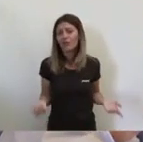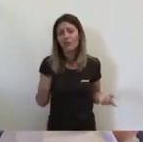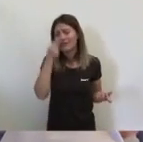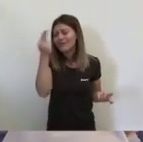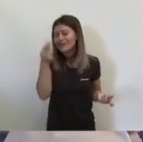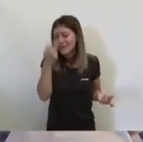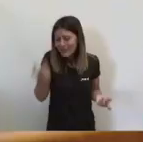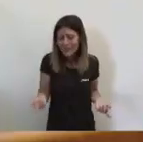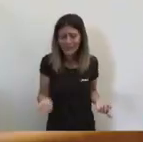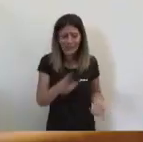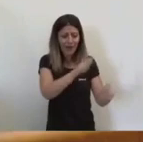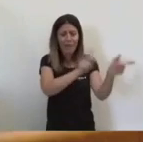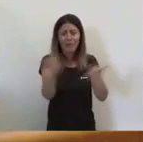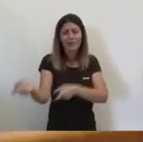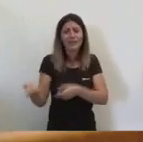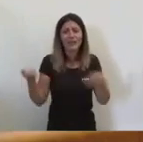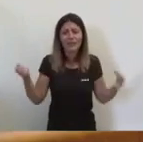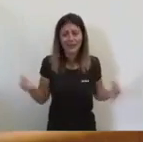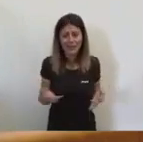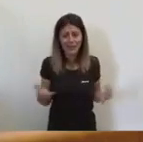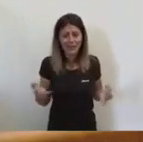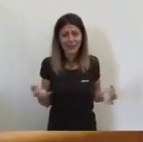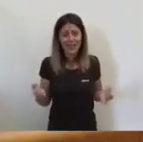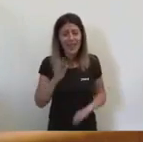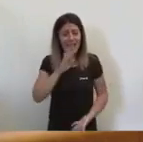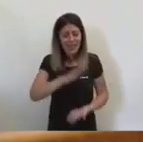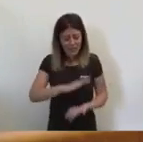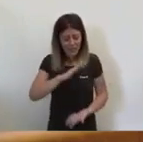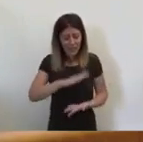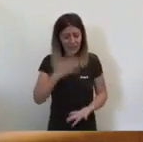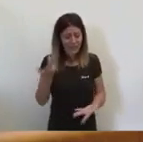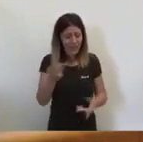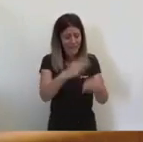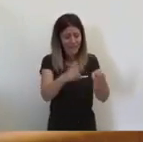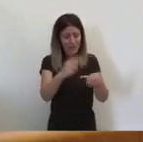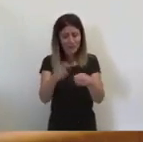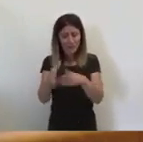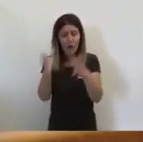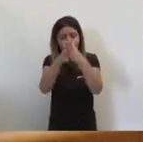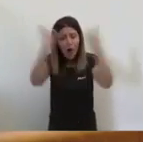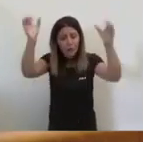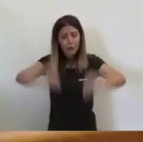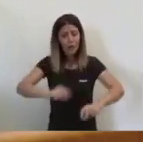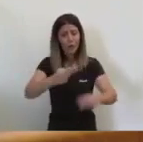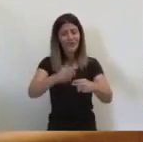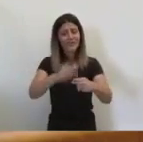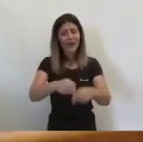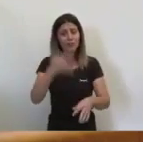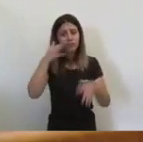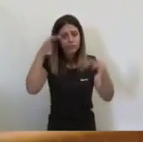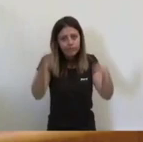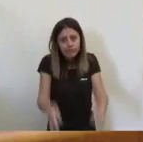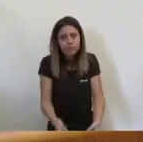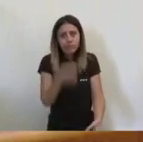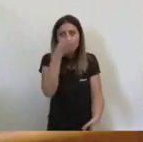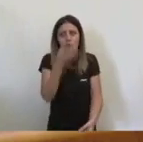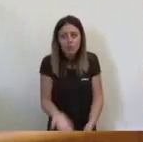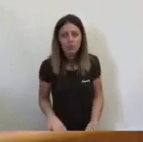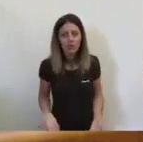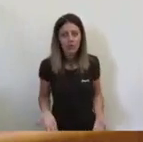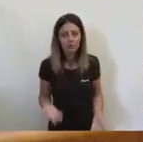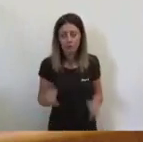que li interessa a la gent és la capacitat dels polítics d'acordar polítiques útils. I per això vull començar este plenari